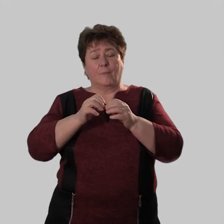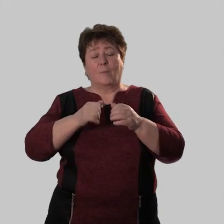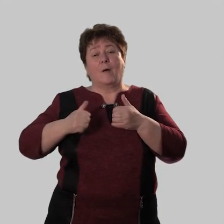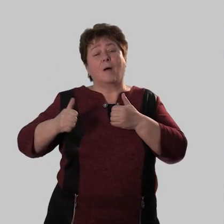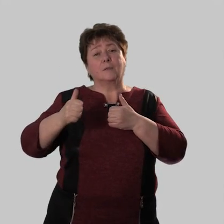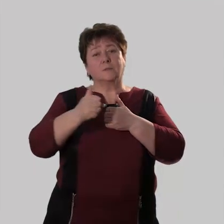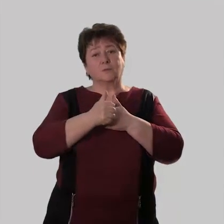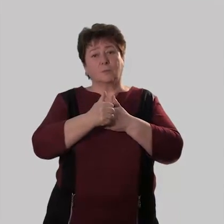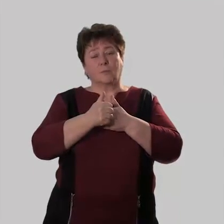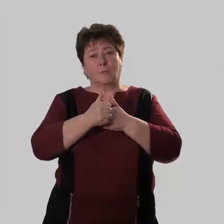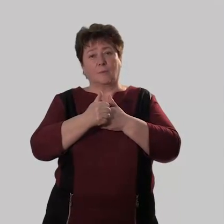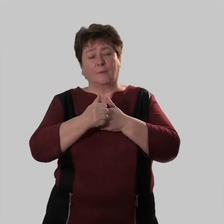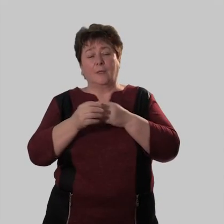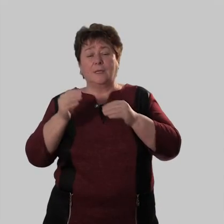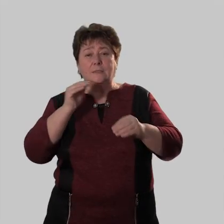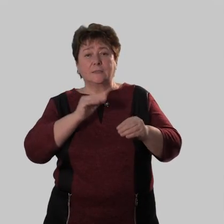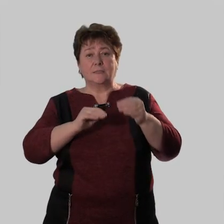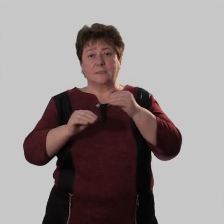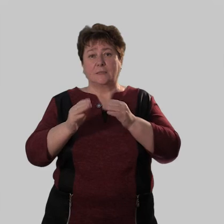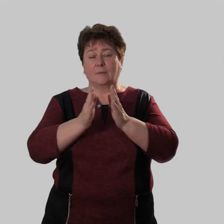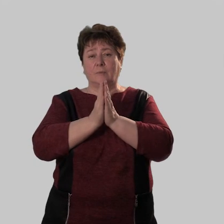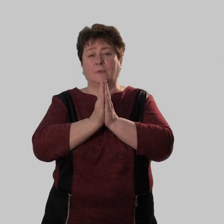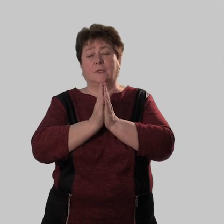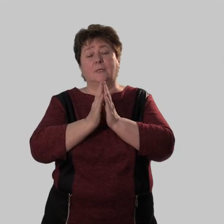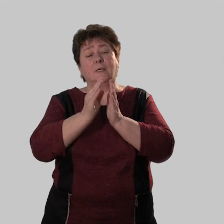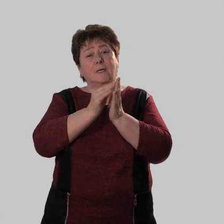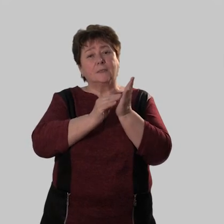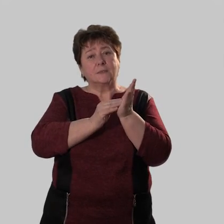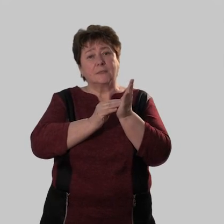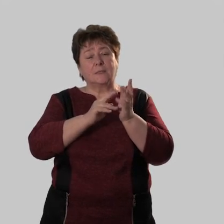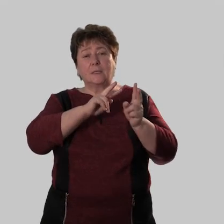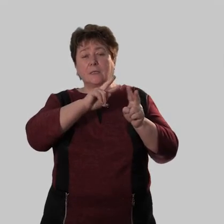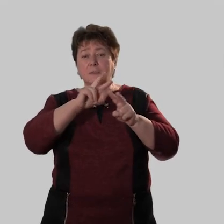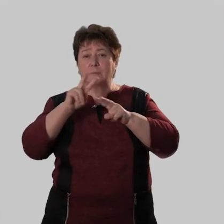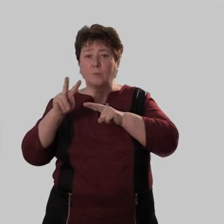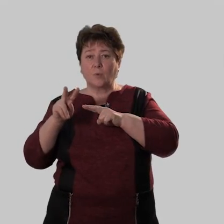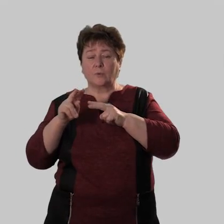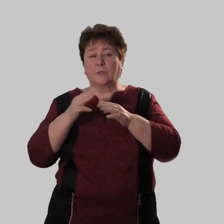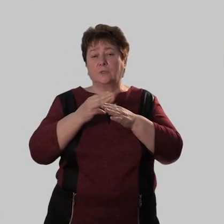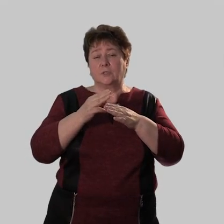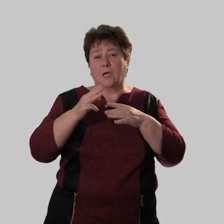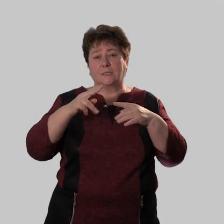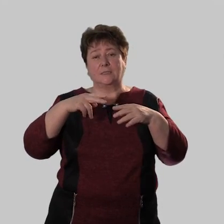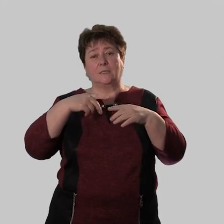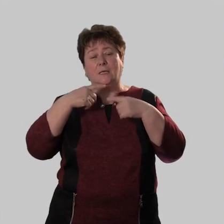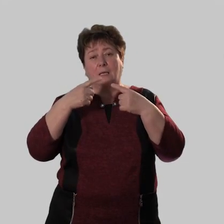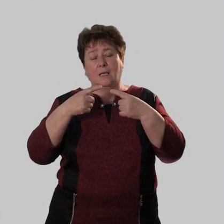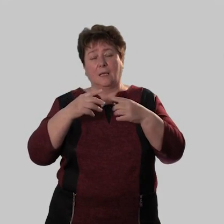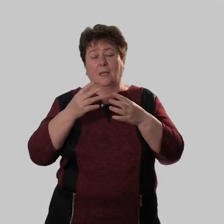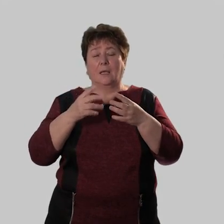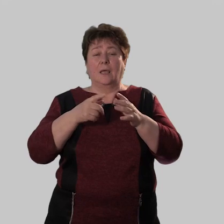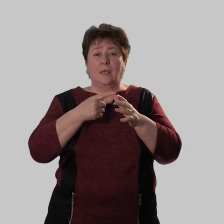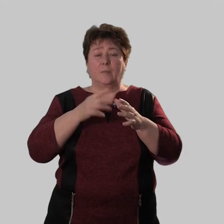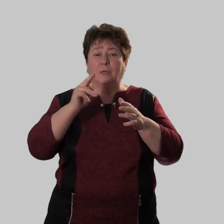по-особому. Составьте, пожалуйста, синквейны на рассмотренные нами части речи.